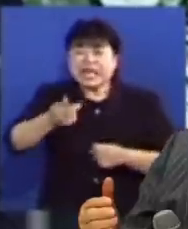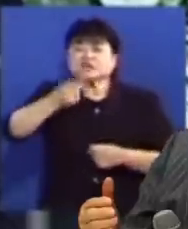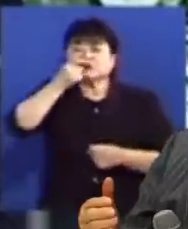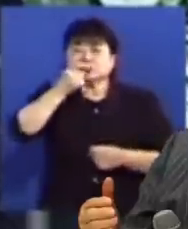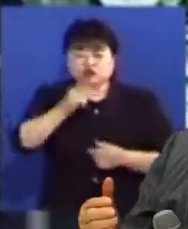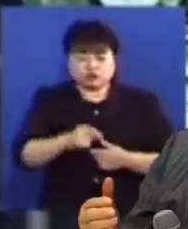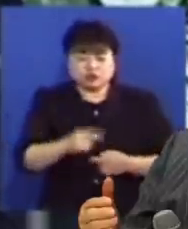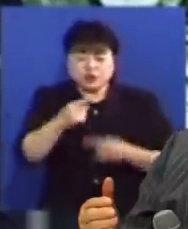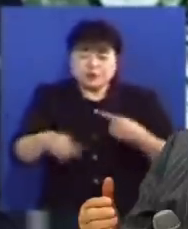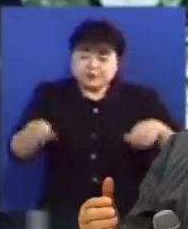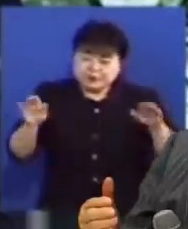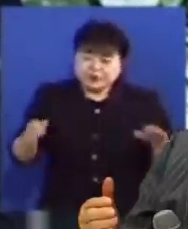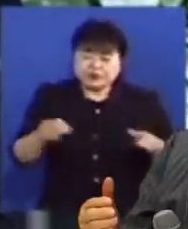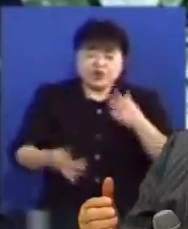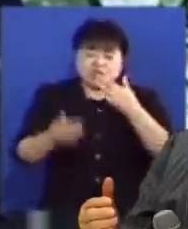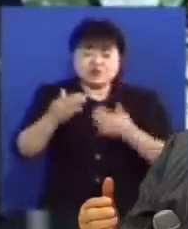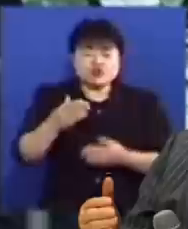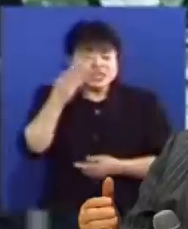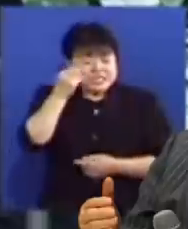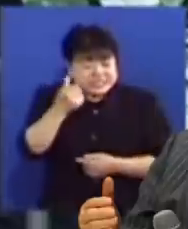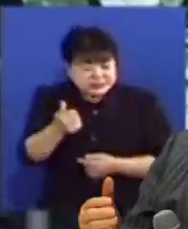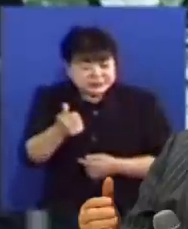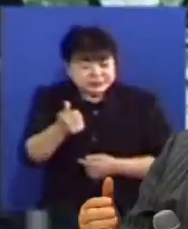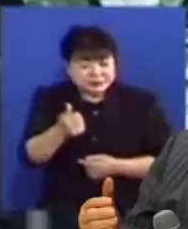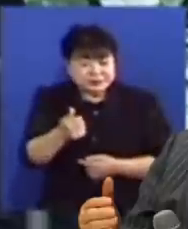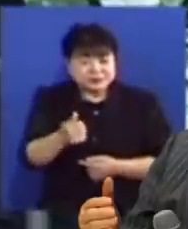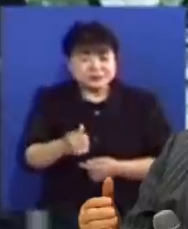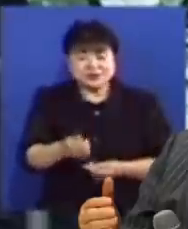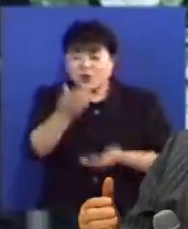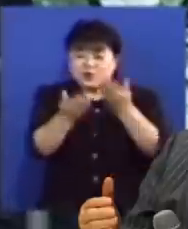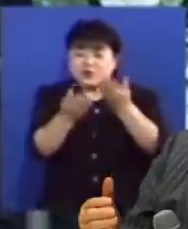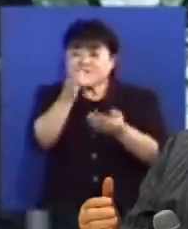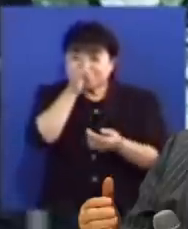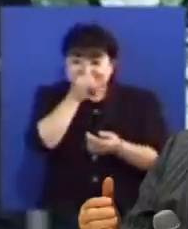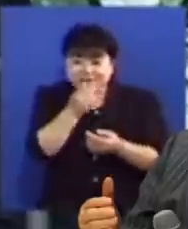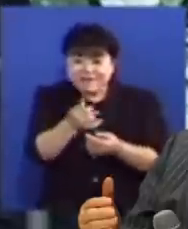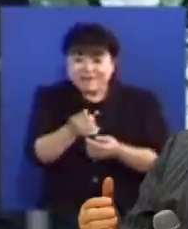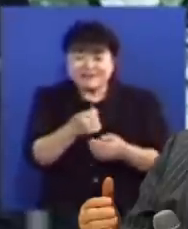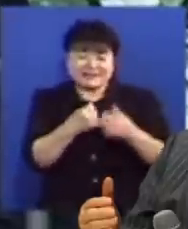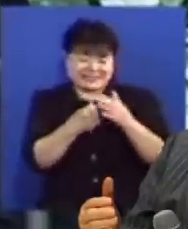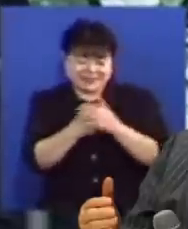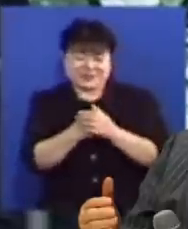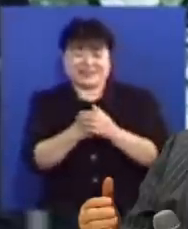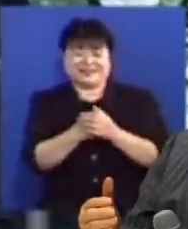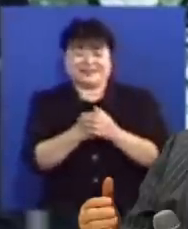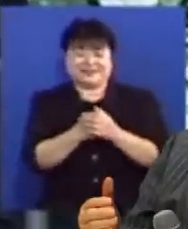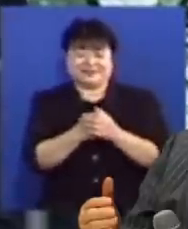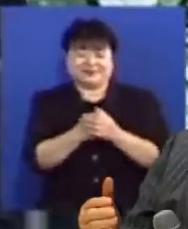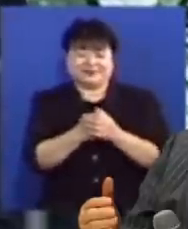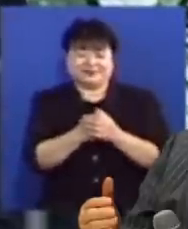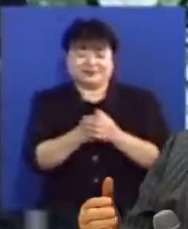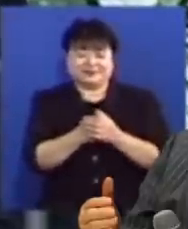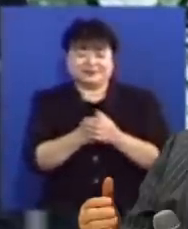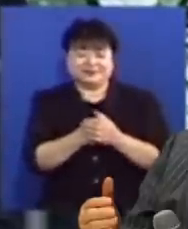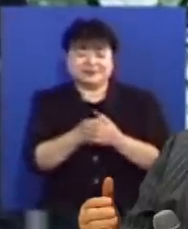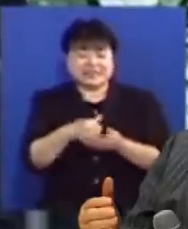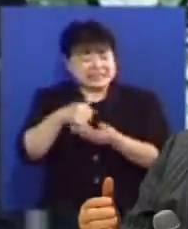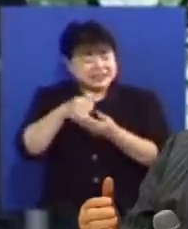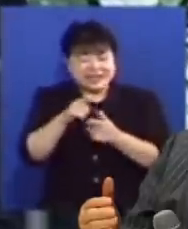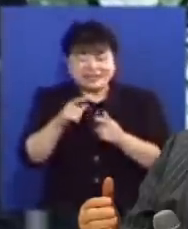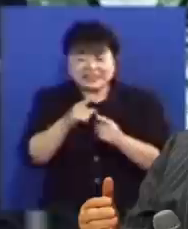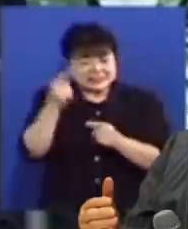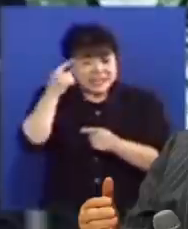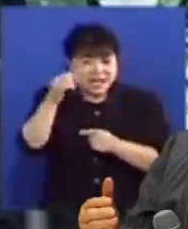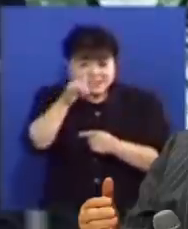비둘기나 불이나 기름으로 비유를 하고 있는데 그렇기 때문에 비인격적으로 생각할 때가 많습니다